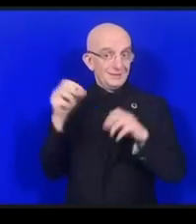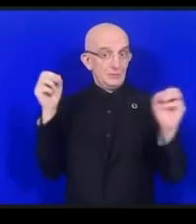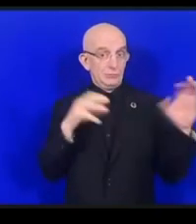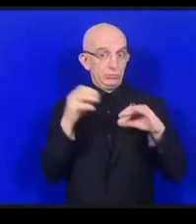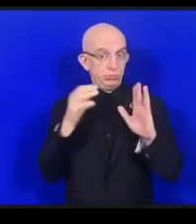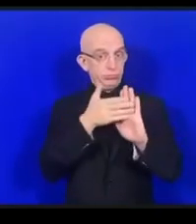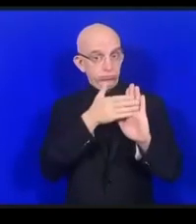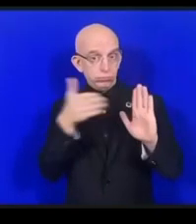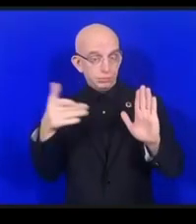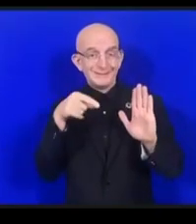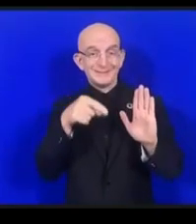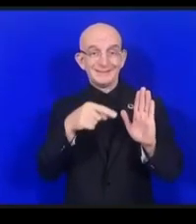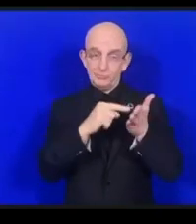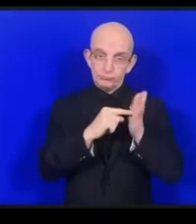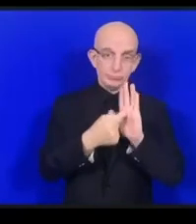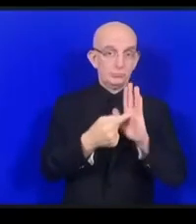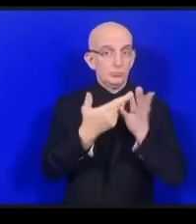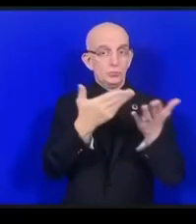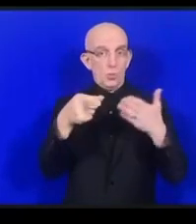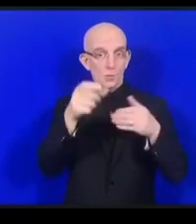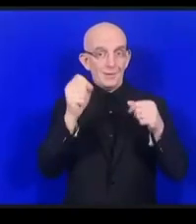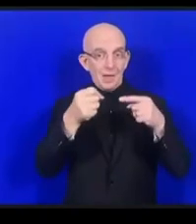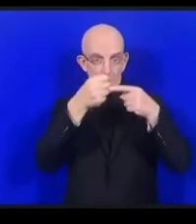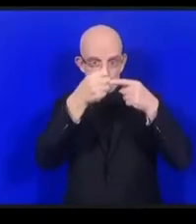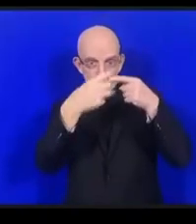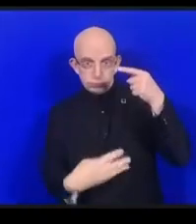列に並んでいる方どうぞ次の方